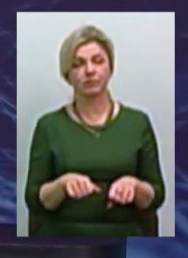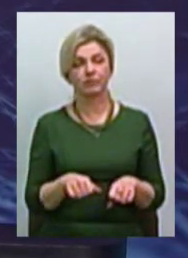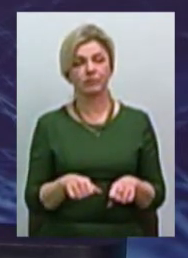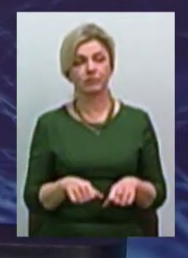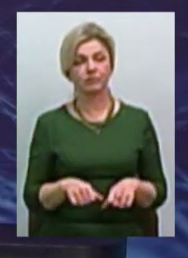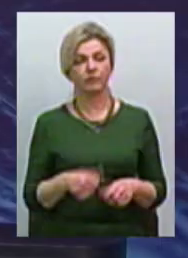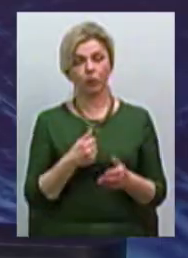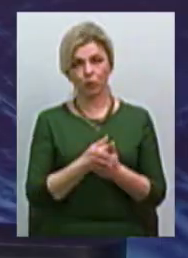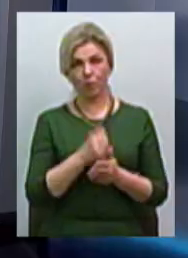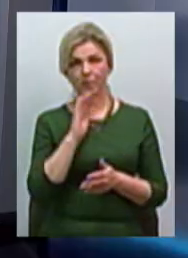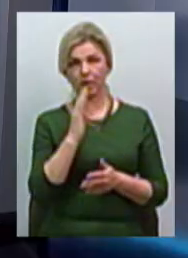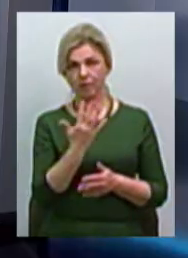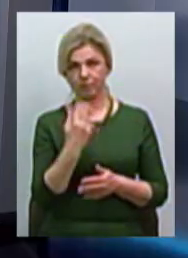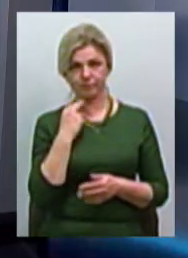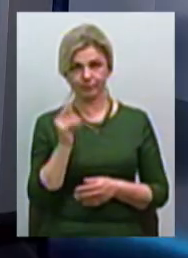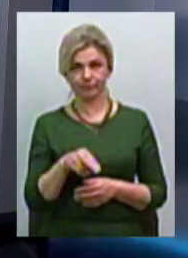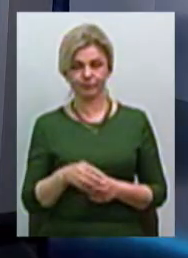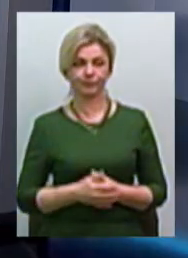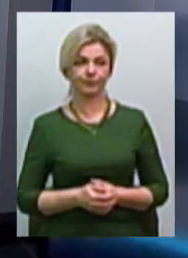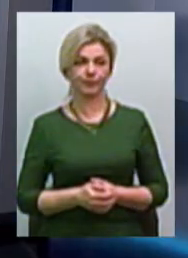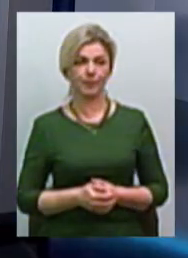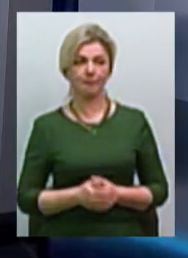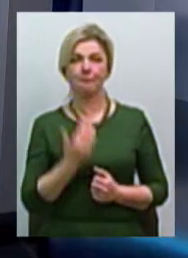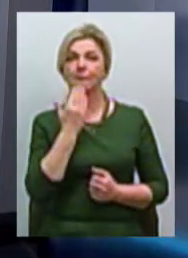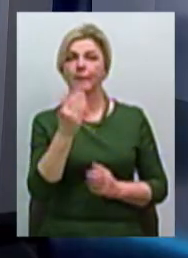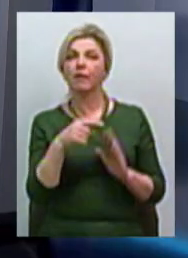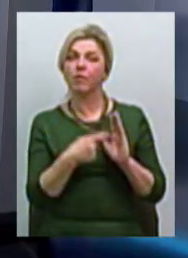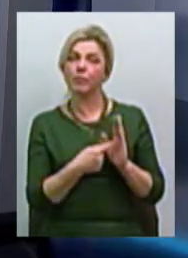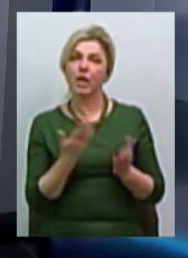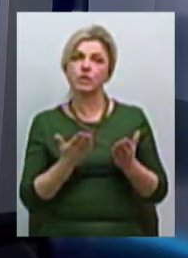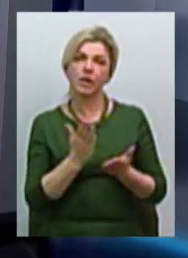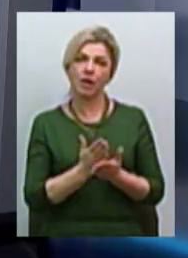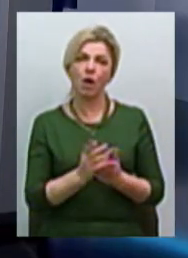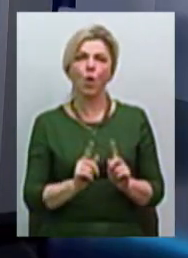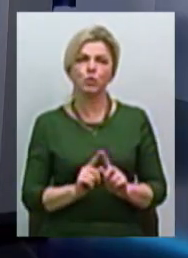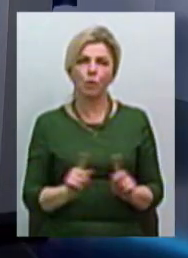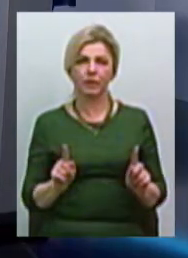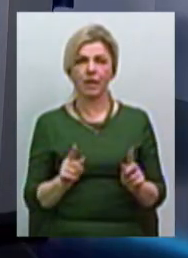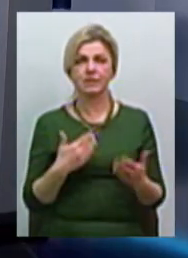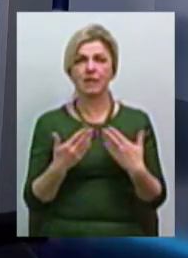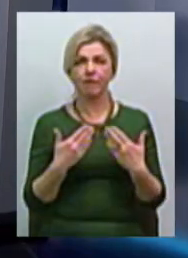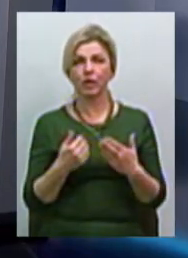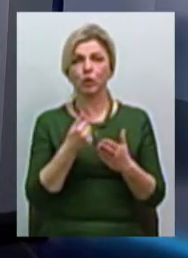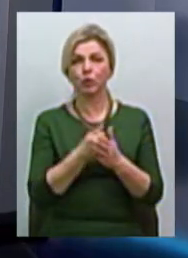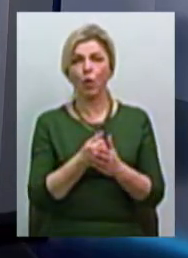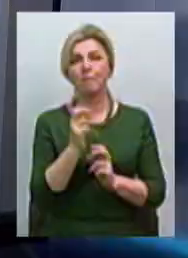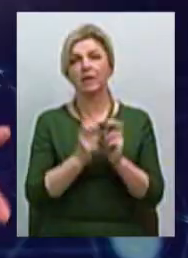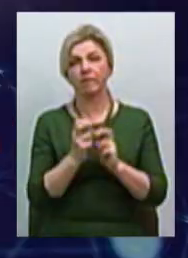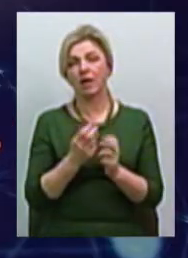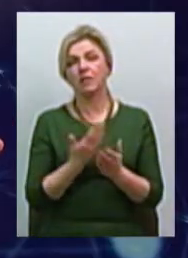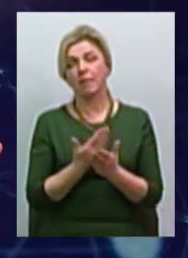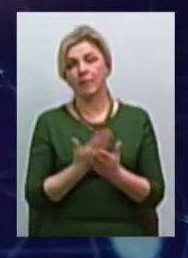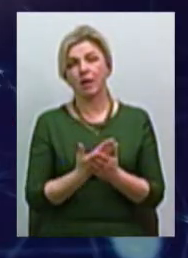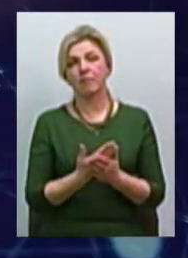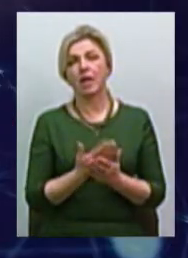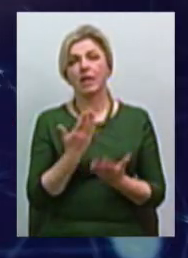5 років. Чи може бути особливе ставлення до підприємства, наприклад, тієї